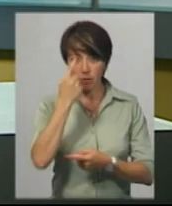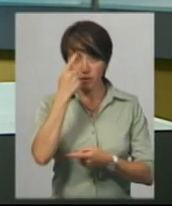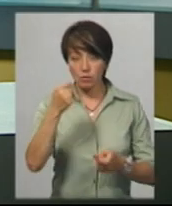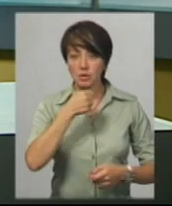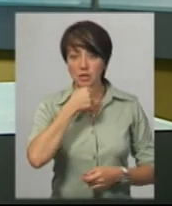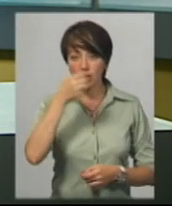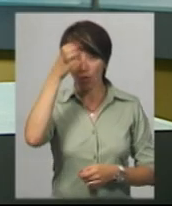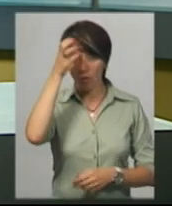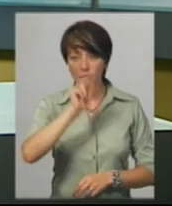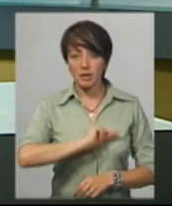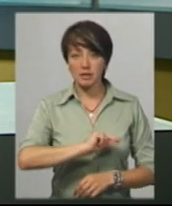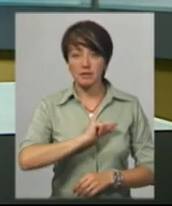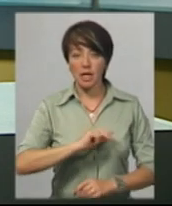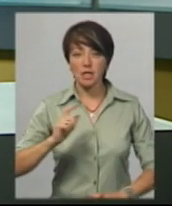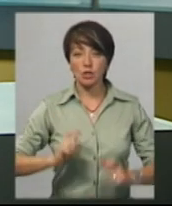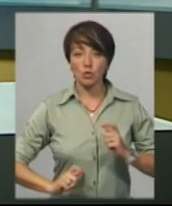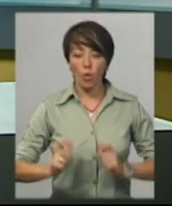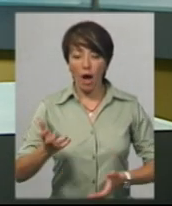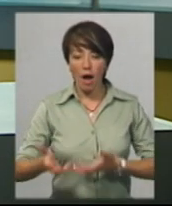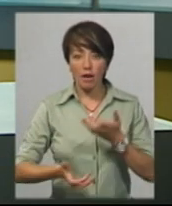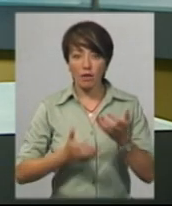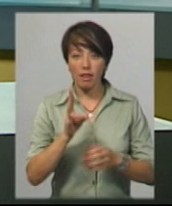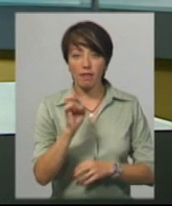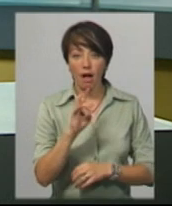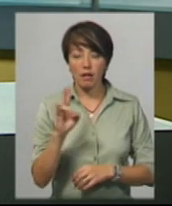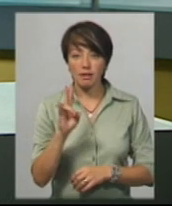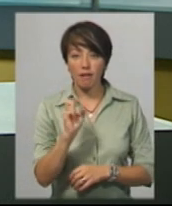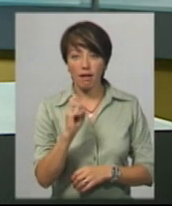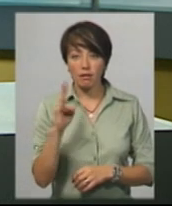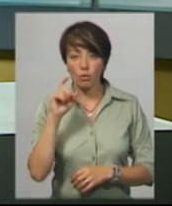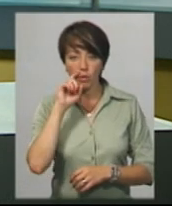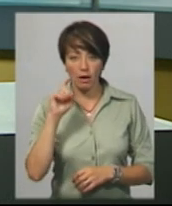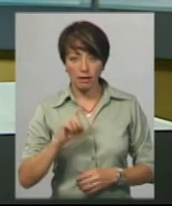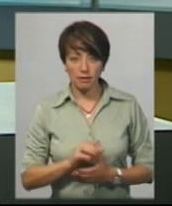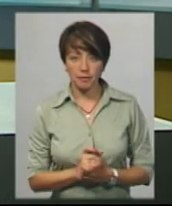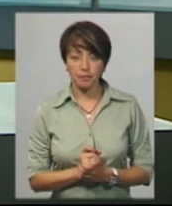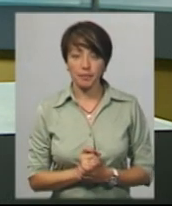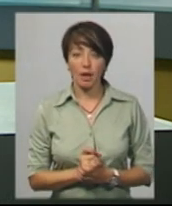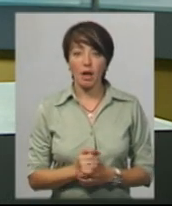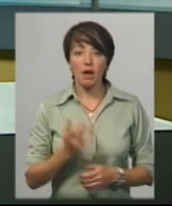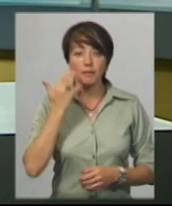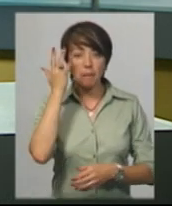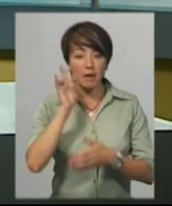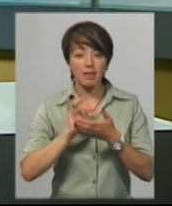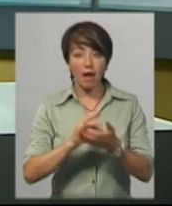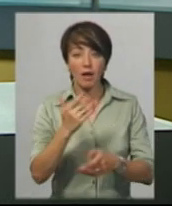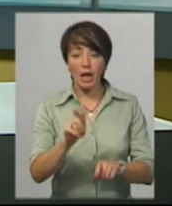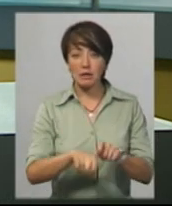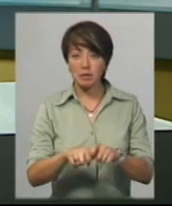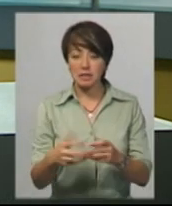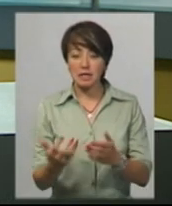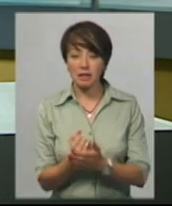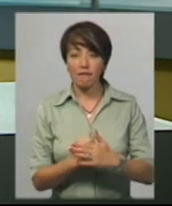нам старша наукова співробітниця Інституту археології НАН України Лариса Виногродська. Мета їхньої експедиції, каже, знайти